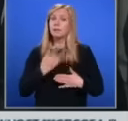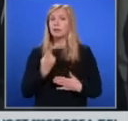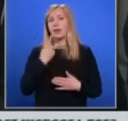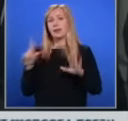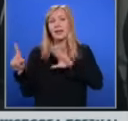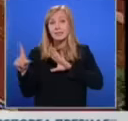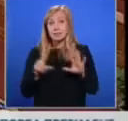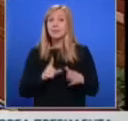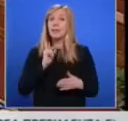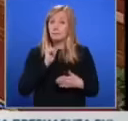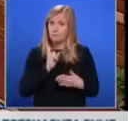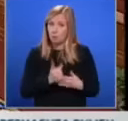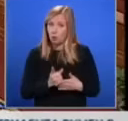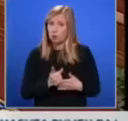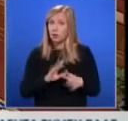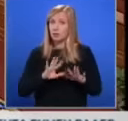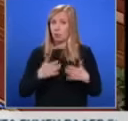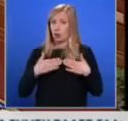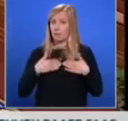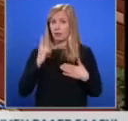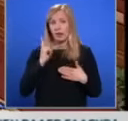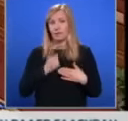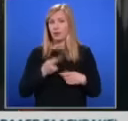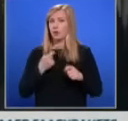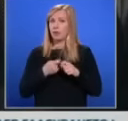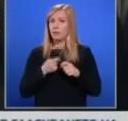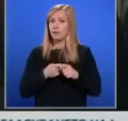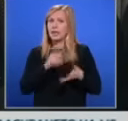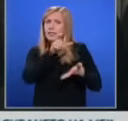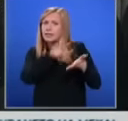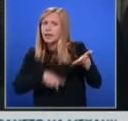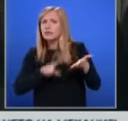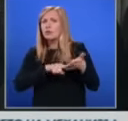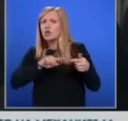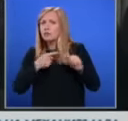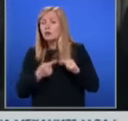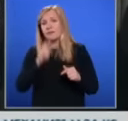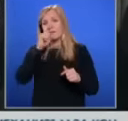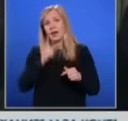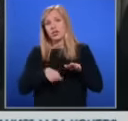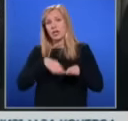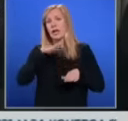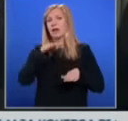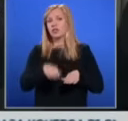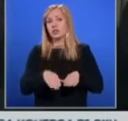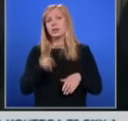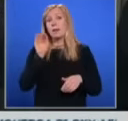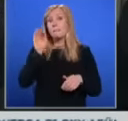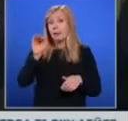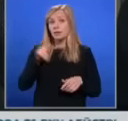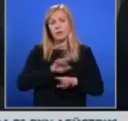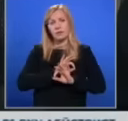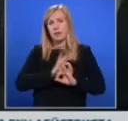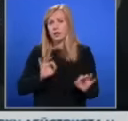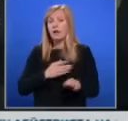седмица и могат, и според мен, трябва да го направят. Текста може да бъде спорен, но той е важна крачка напред. Това трябва да е